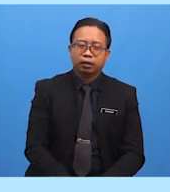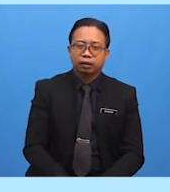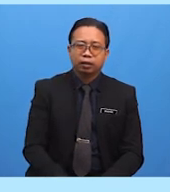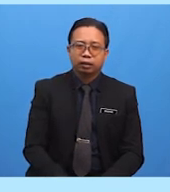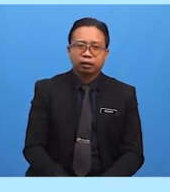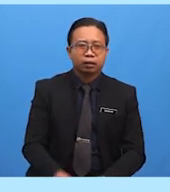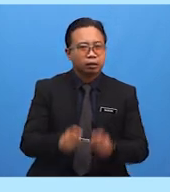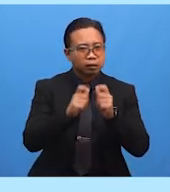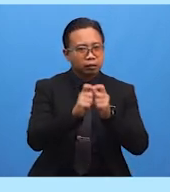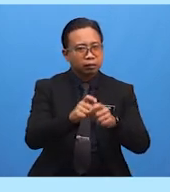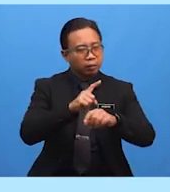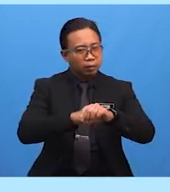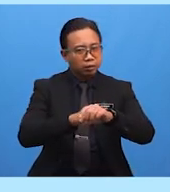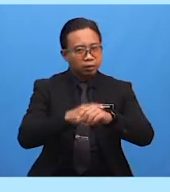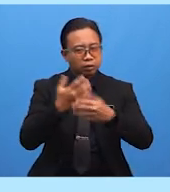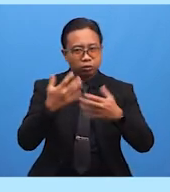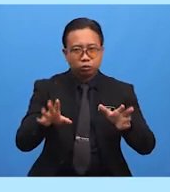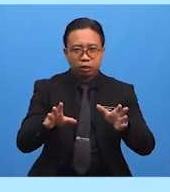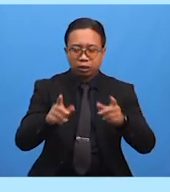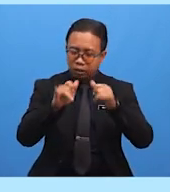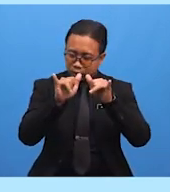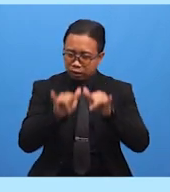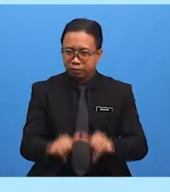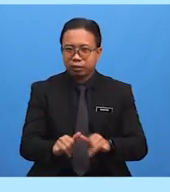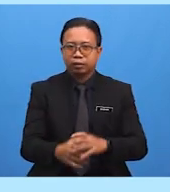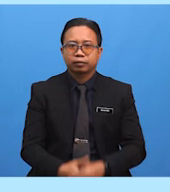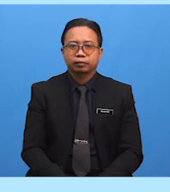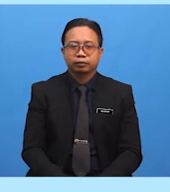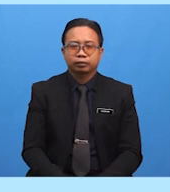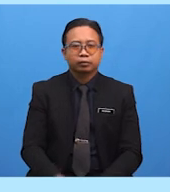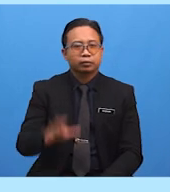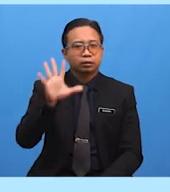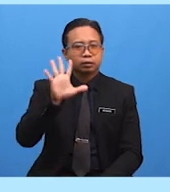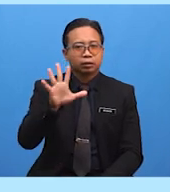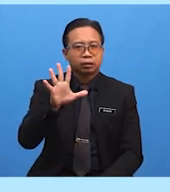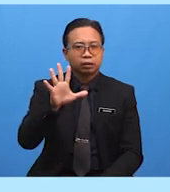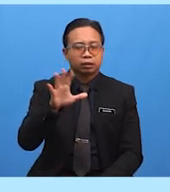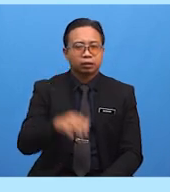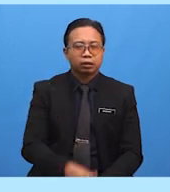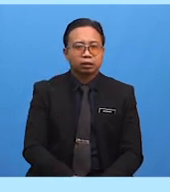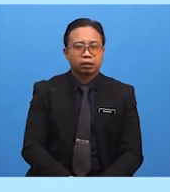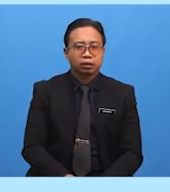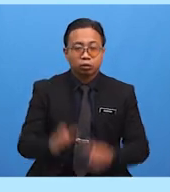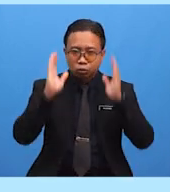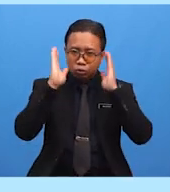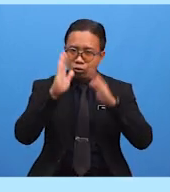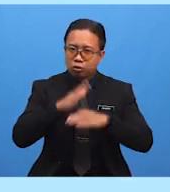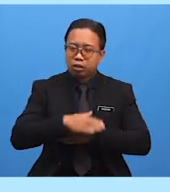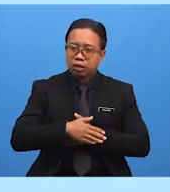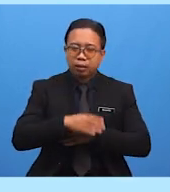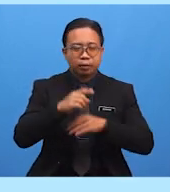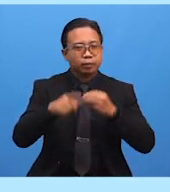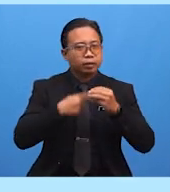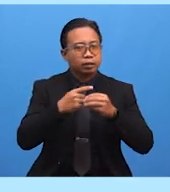Menempati Masa Yang Telah Ditetapkan Kelima Menunaikan Solat